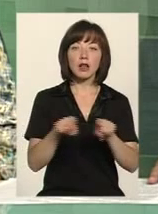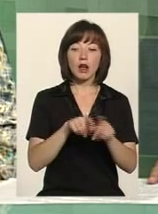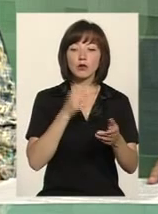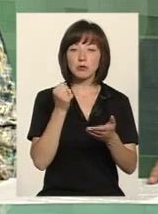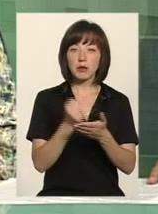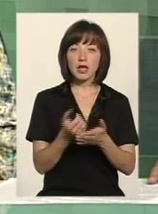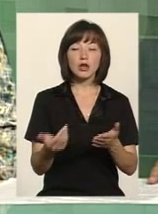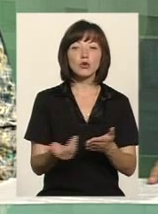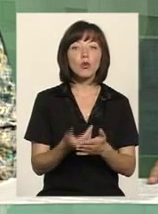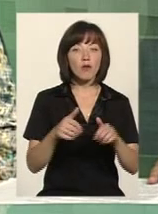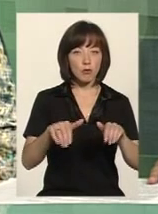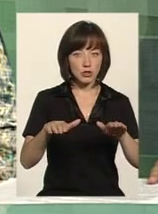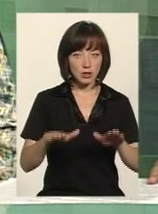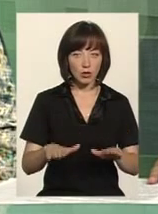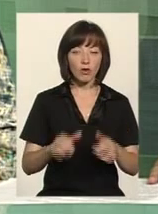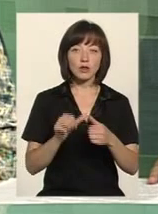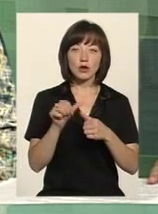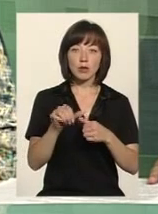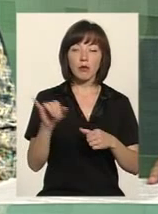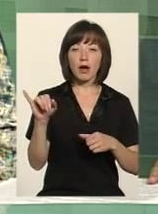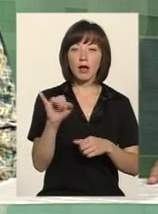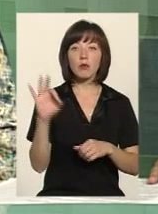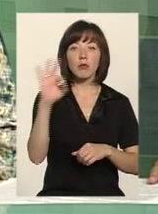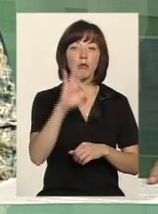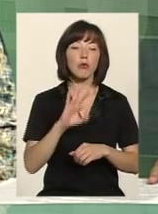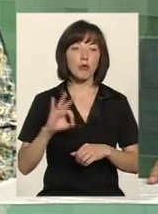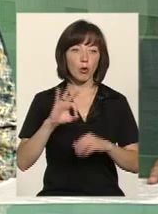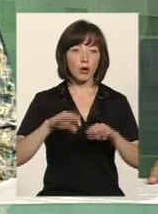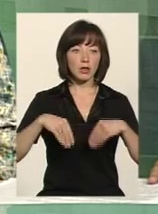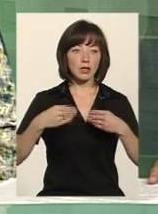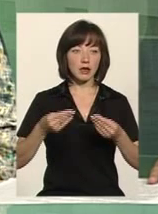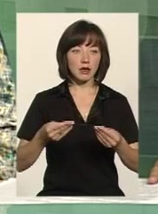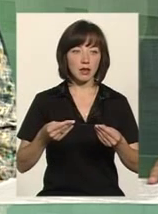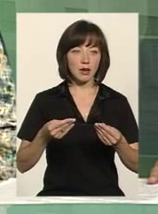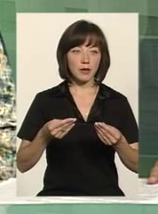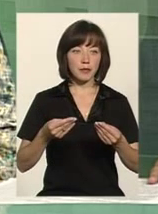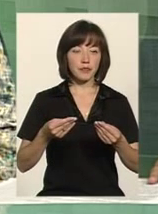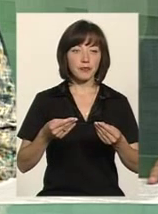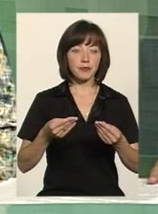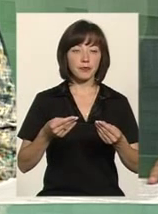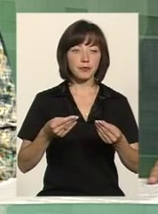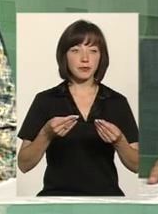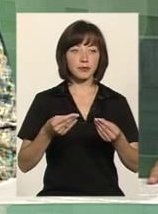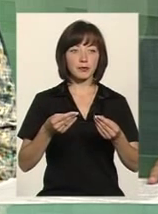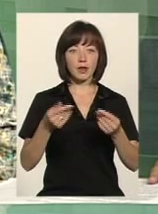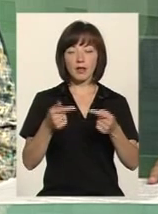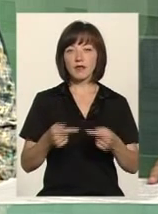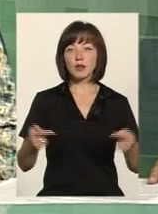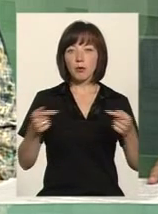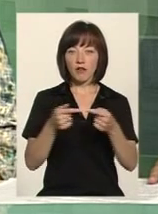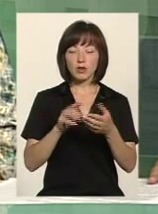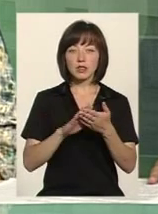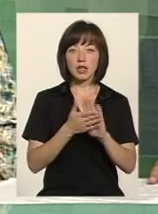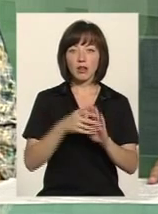нові постанови, зокрема і стосовно надання визначення відповідного статусу